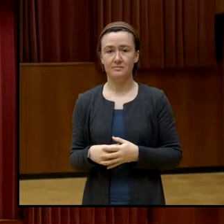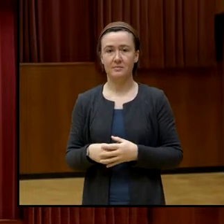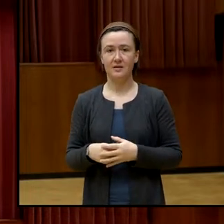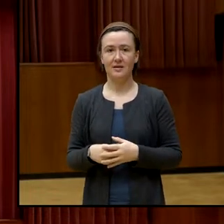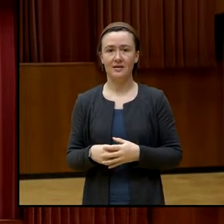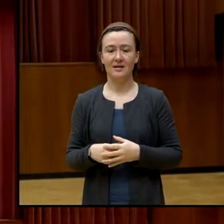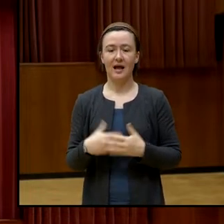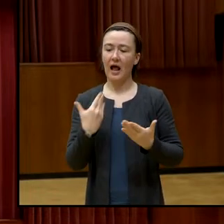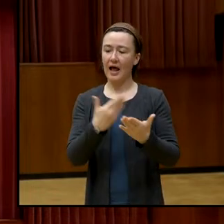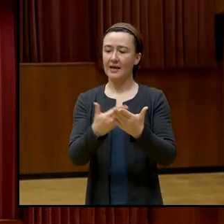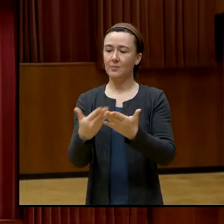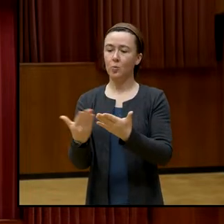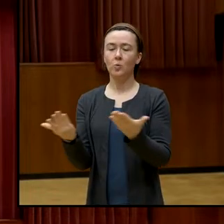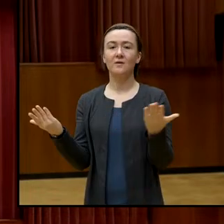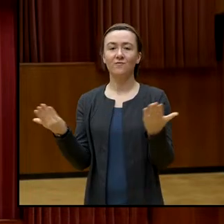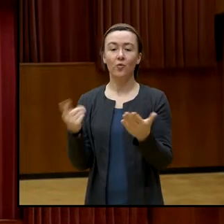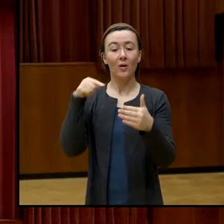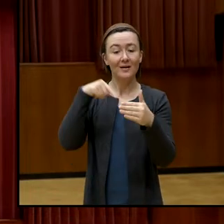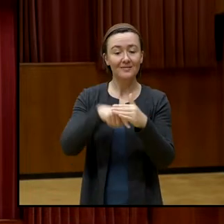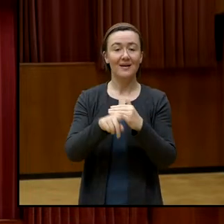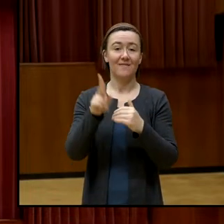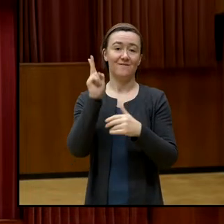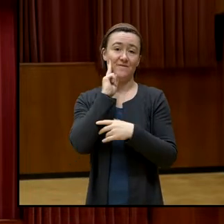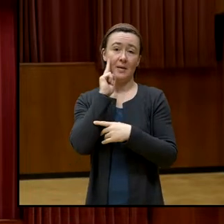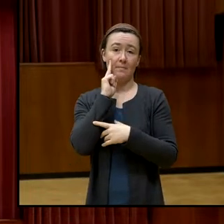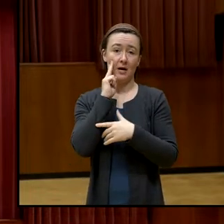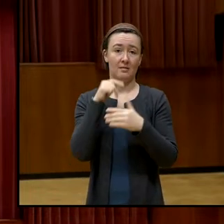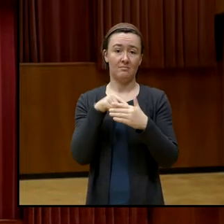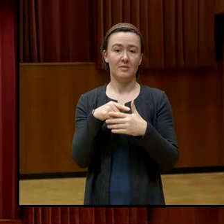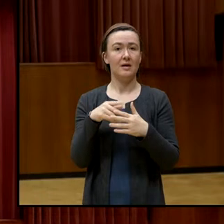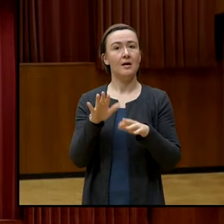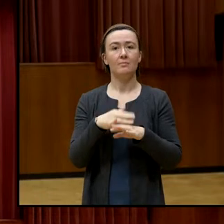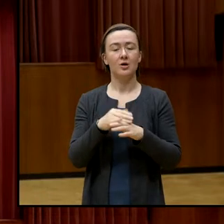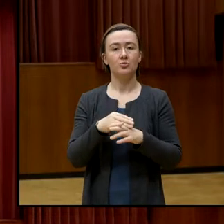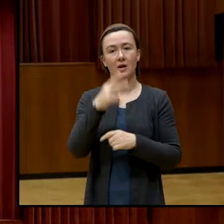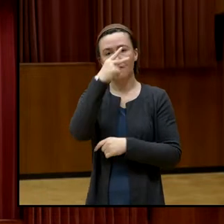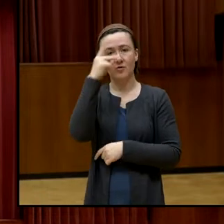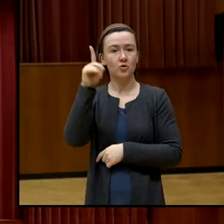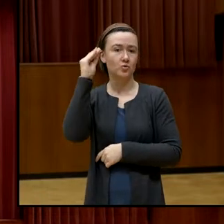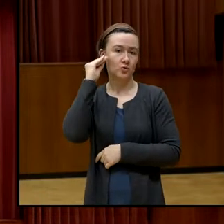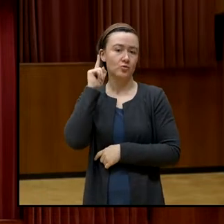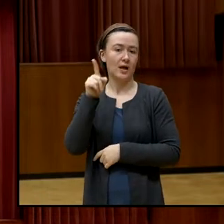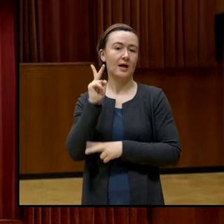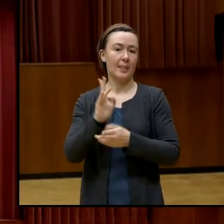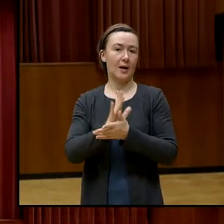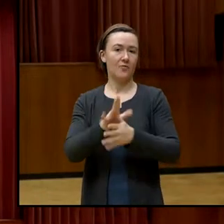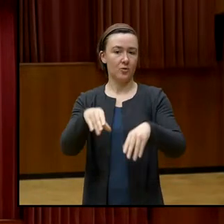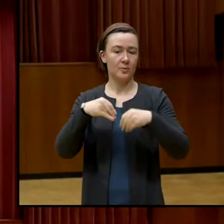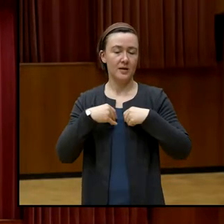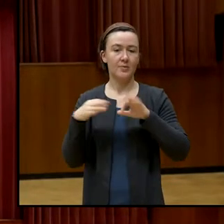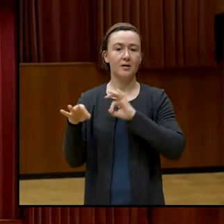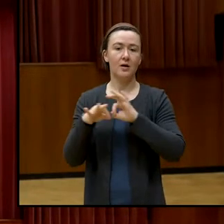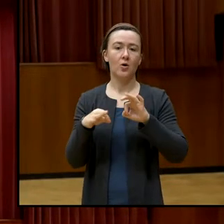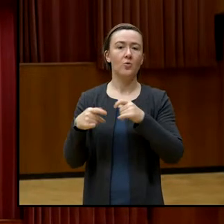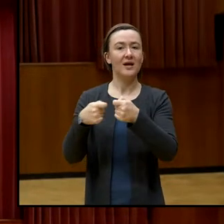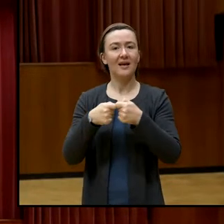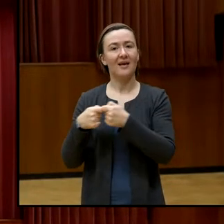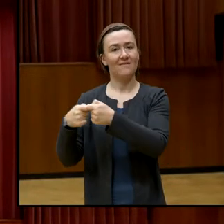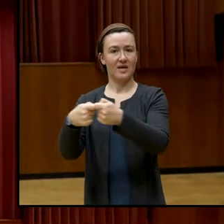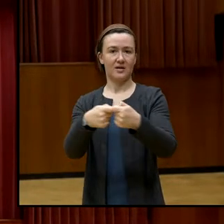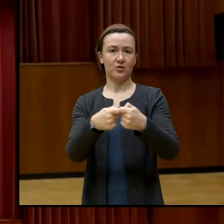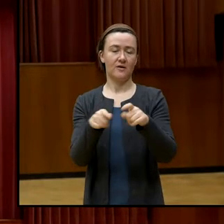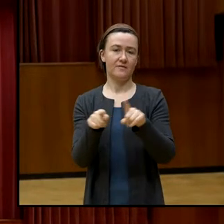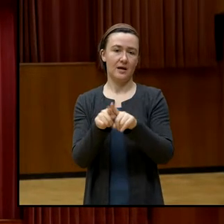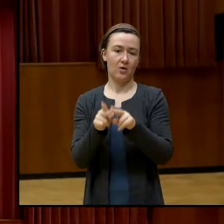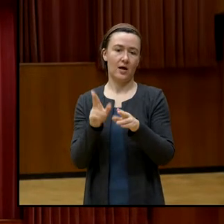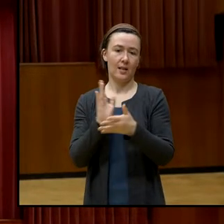in die Betriebe hineinbringt. Das kann eine Aufgabe von Volkshochschulen sein, aber das kann natürlich auch eine Aufgabe von Gewerkschaften sein, die auch so etwas wie